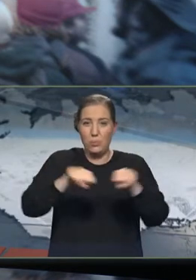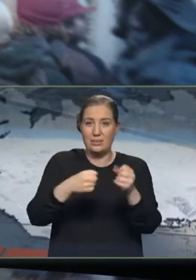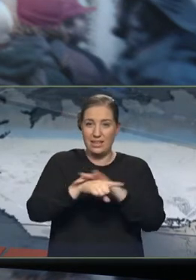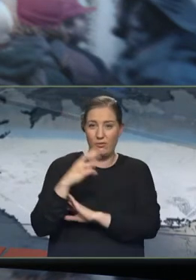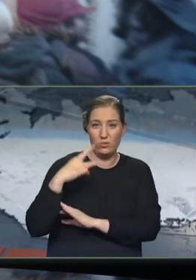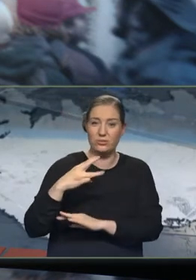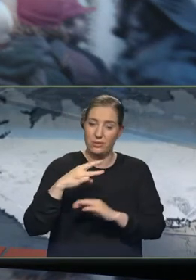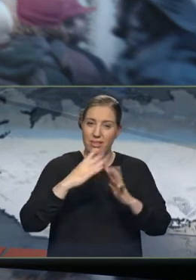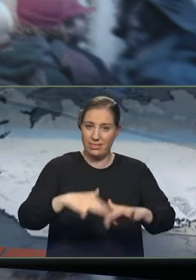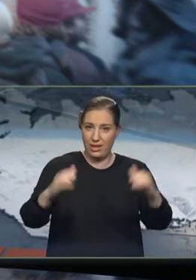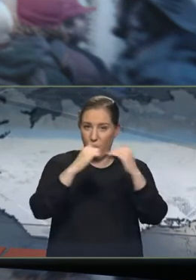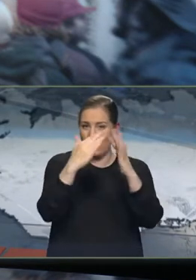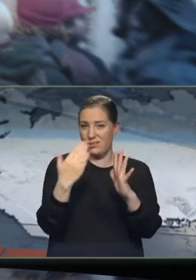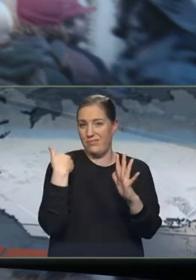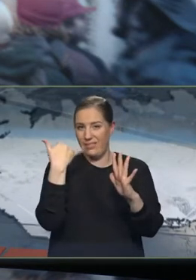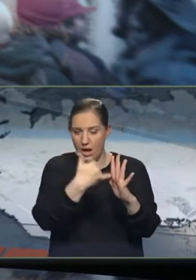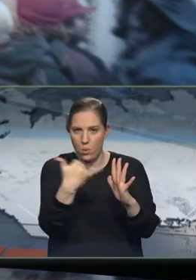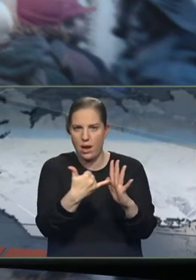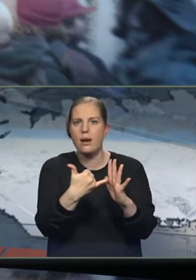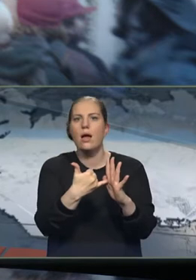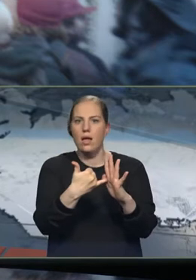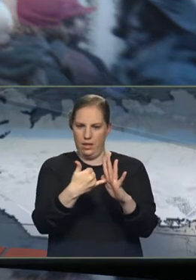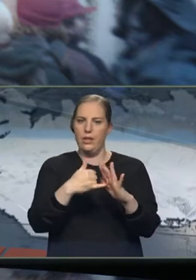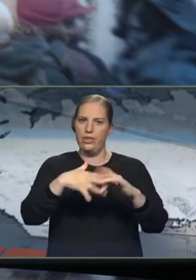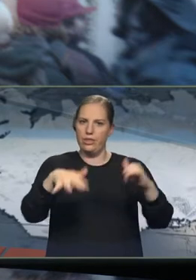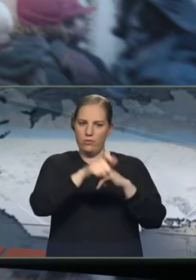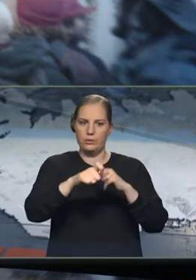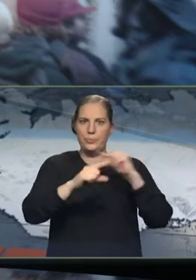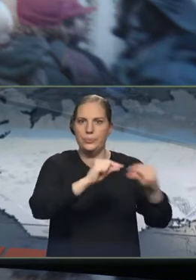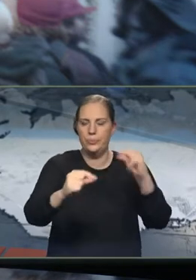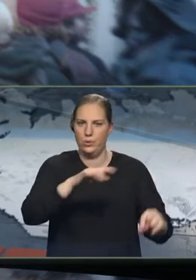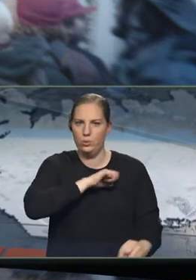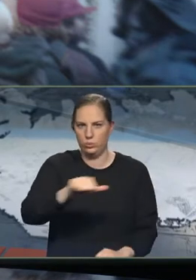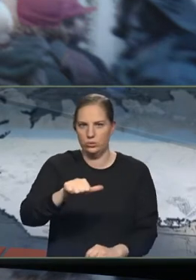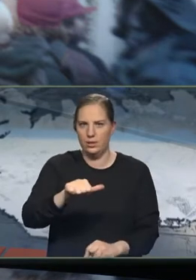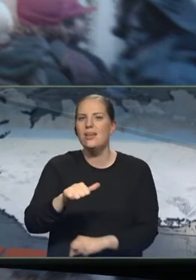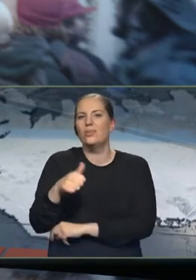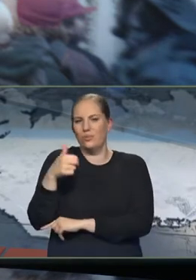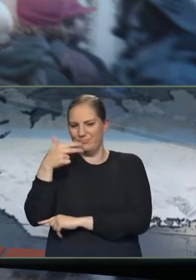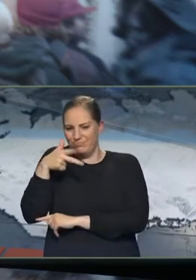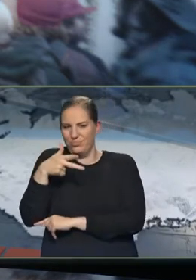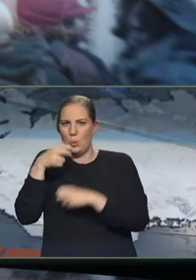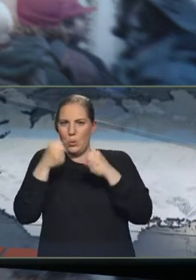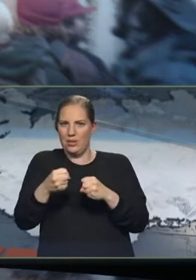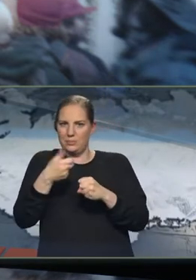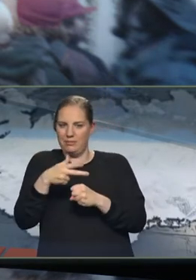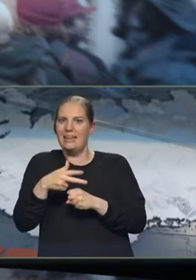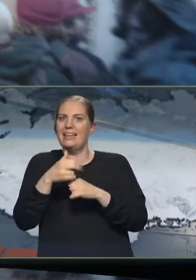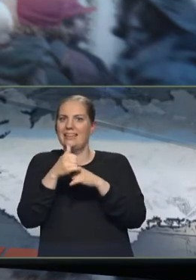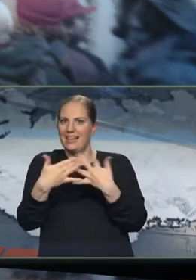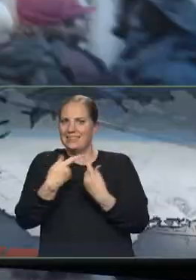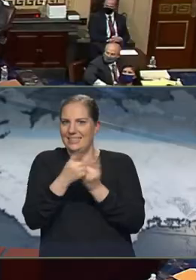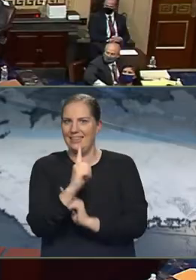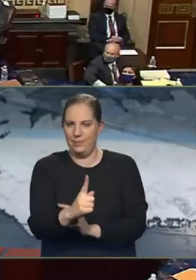7. januar. Þetta sína upptökur úr örgismyndavélum sem voru síndar í fyrsta sinn í gær. Réttur höldinni við Donald Trump hófist á ný